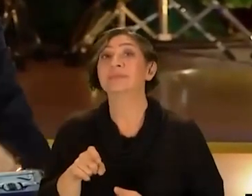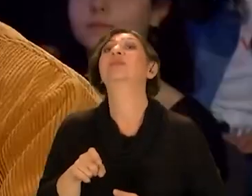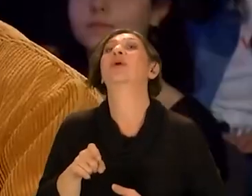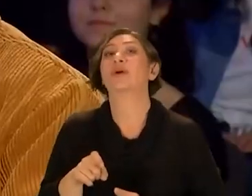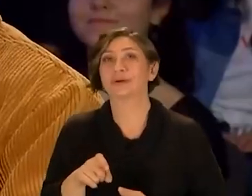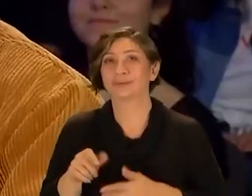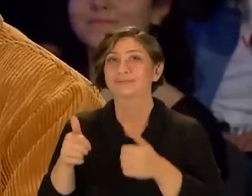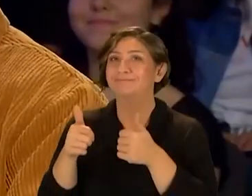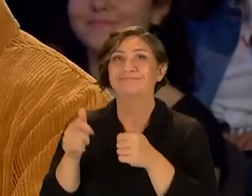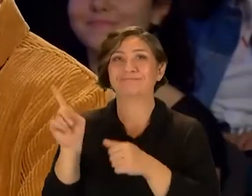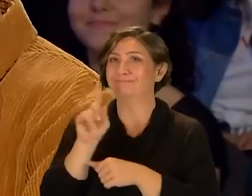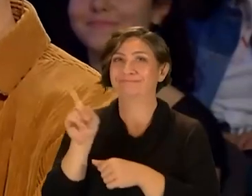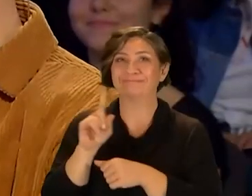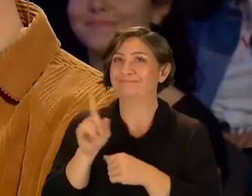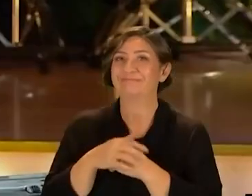Yok.